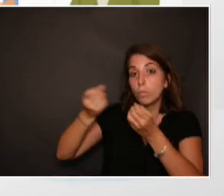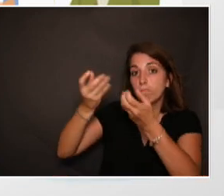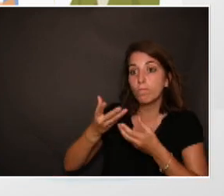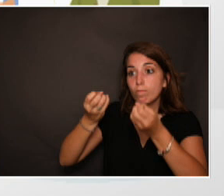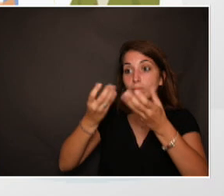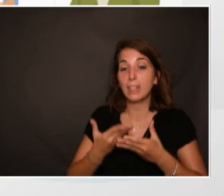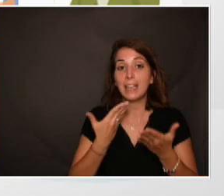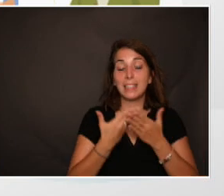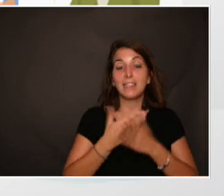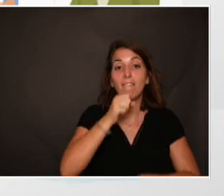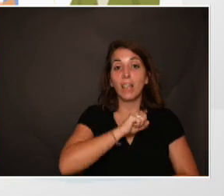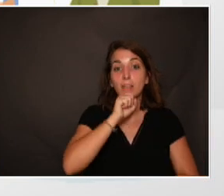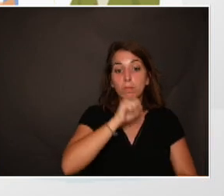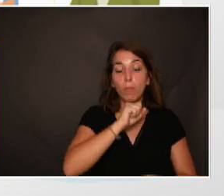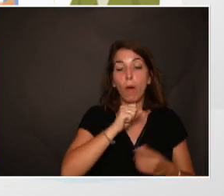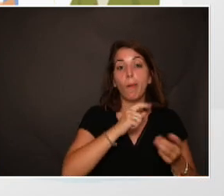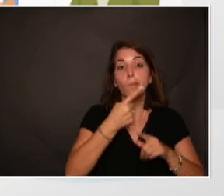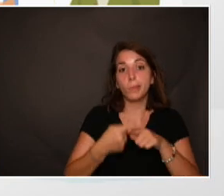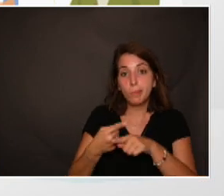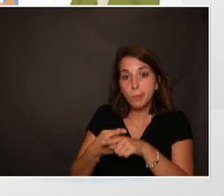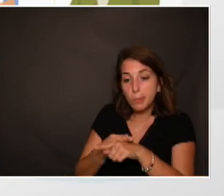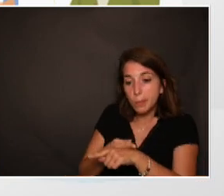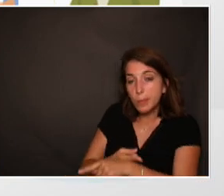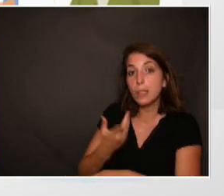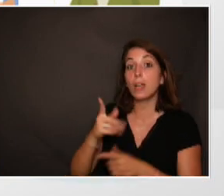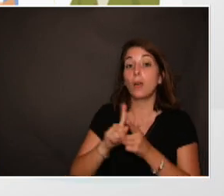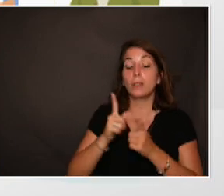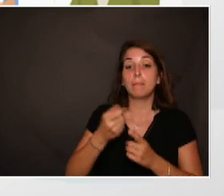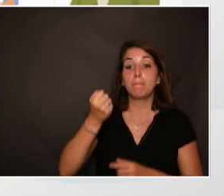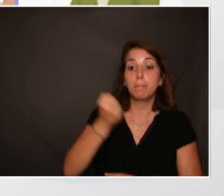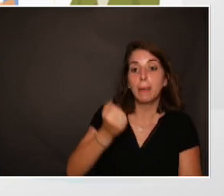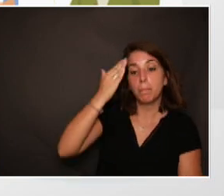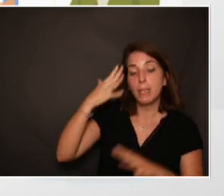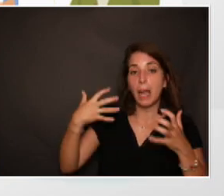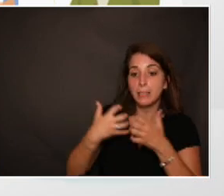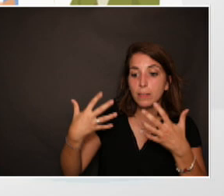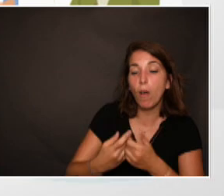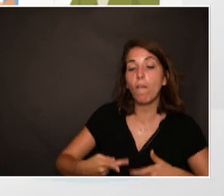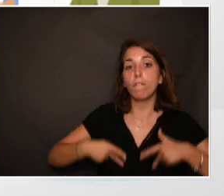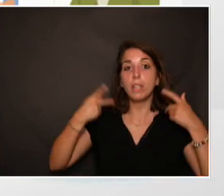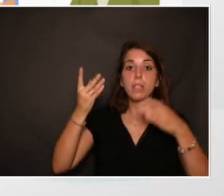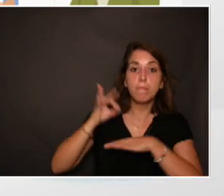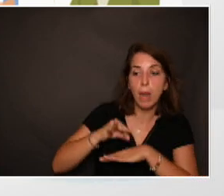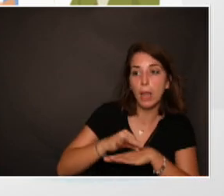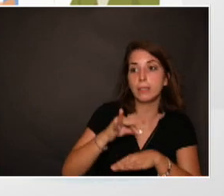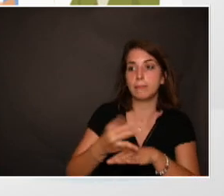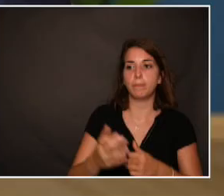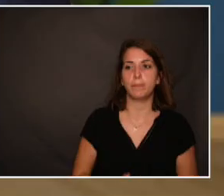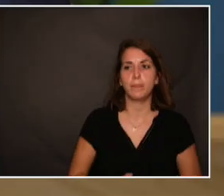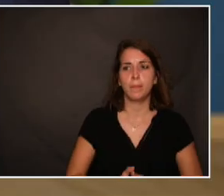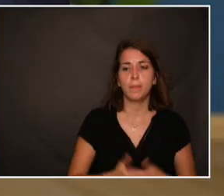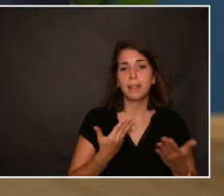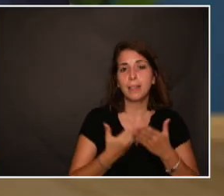vieillissement va être progressif et aggravé par les accidents de la vie et les maladies. Ce qui fait que malheureusement, on est